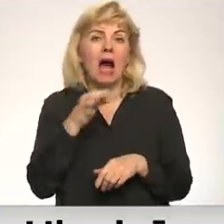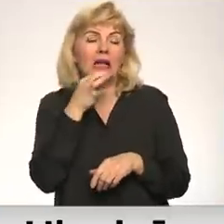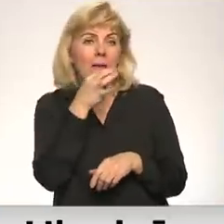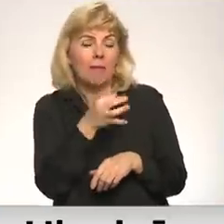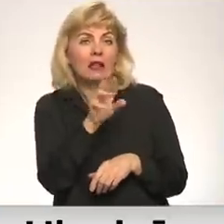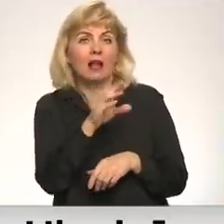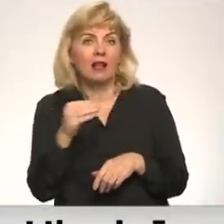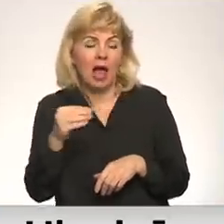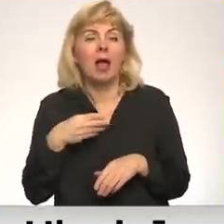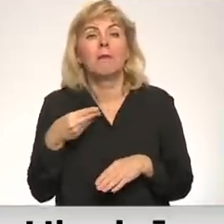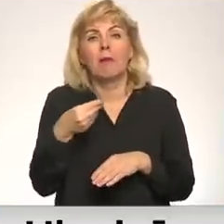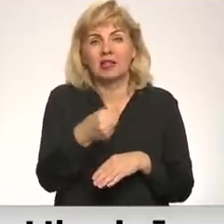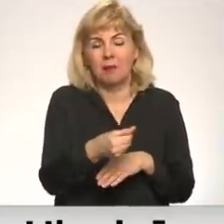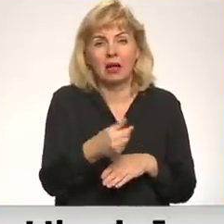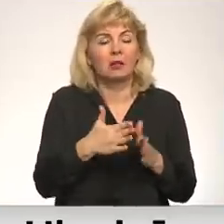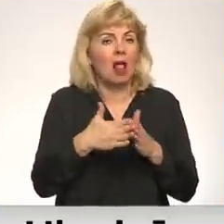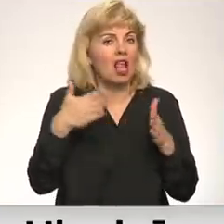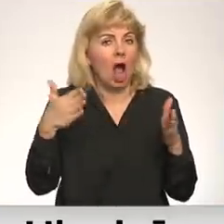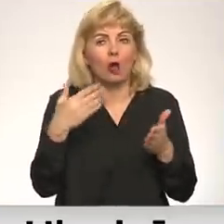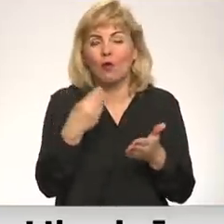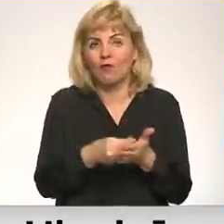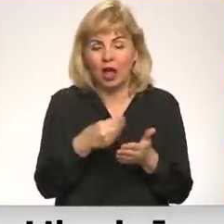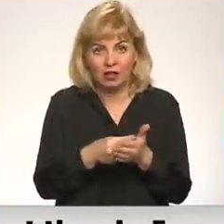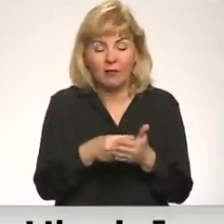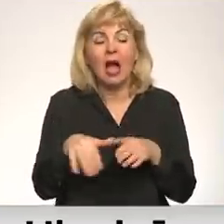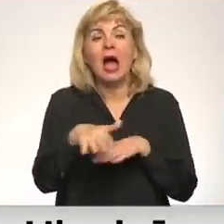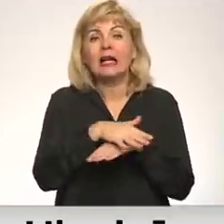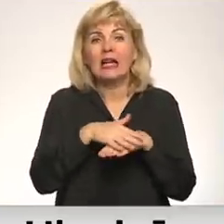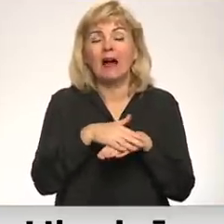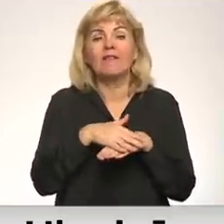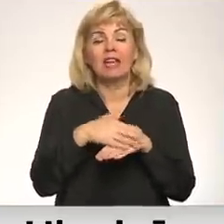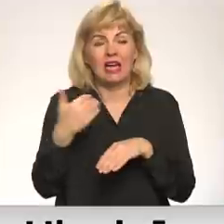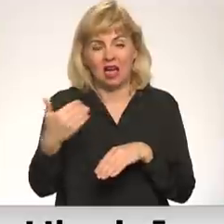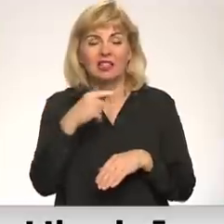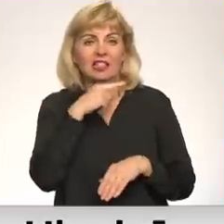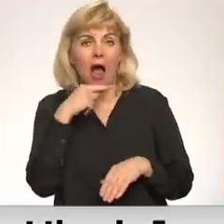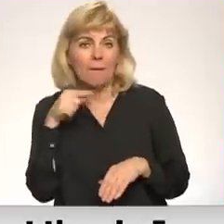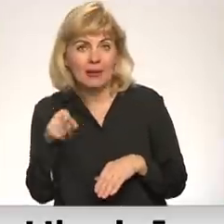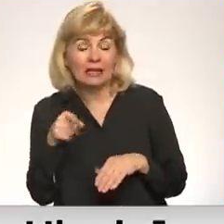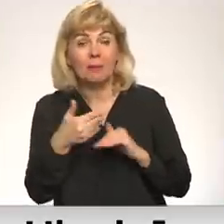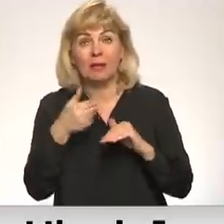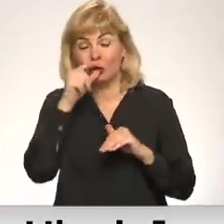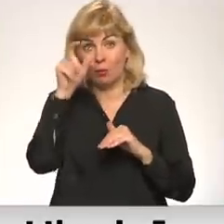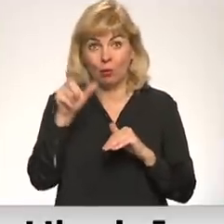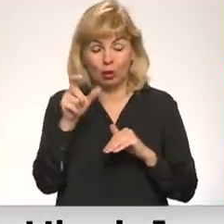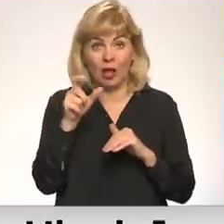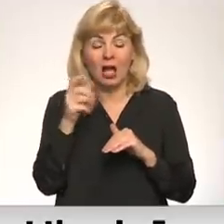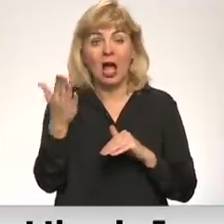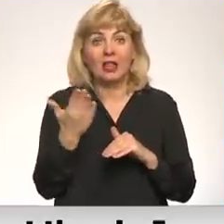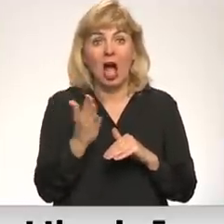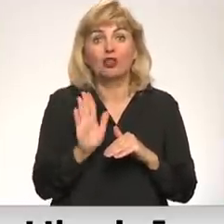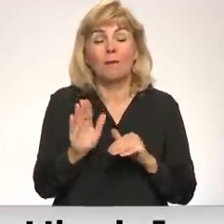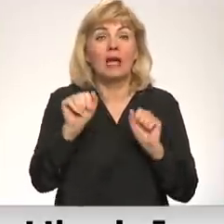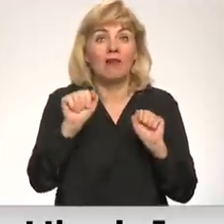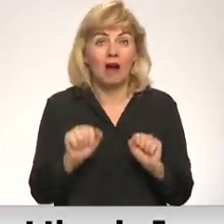maksājam ļoti augstas maksas. Savukārt, Krievijas sabiedrība ir jāņem vērā, ka Krievijas sabiedrība, pirms Putina nākšanas pie varas,